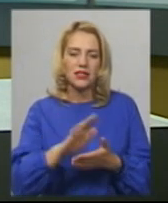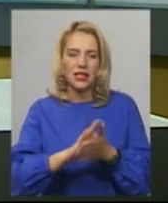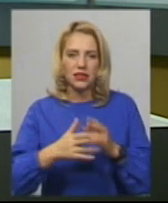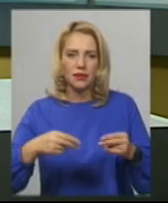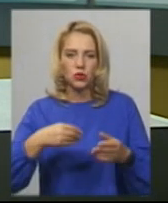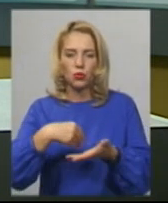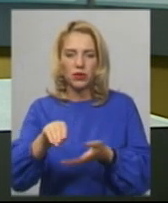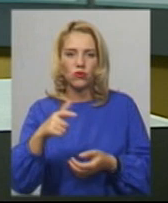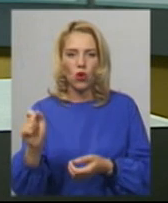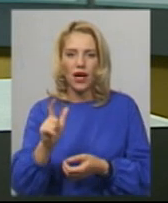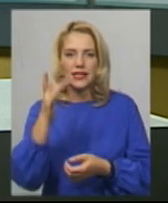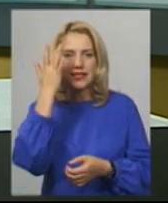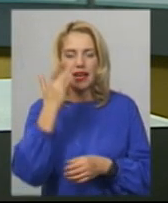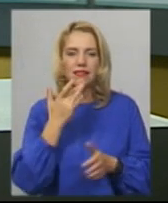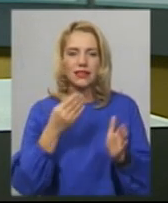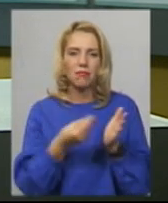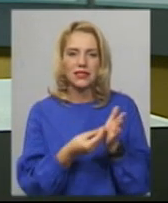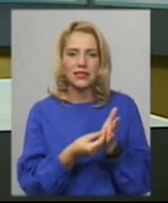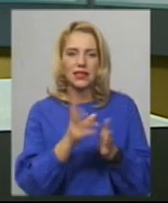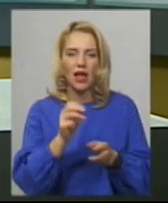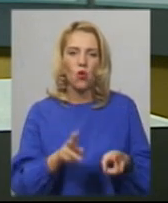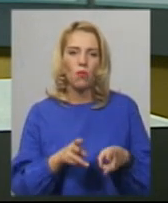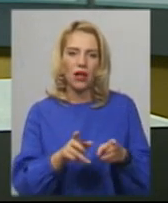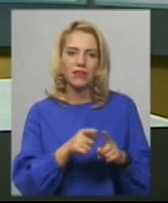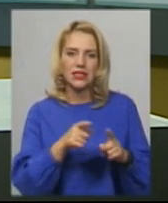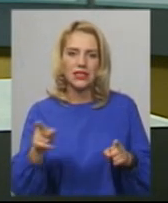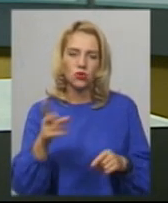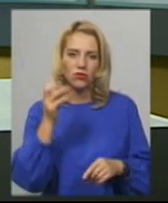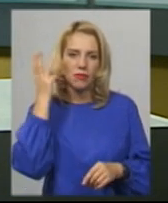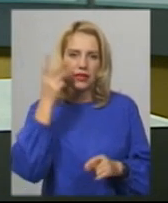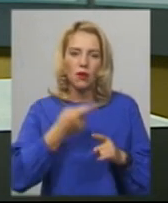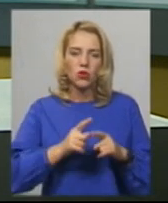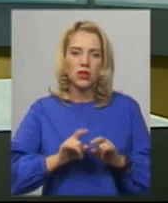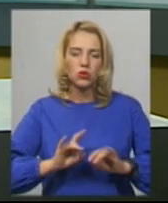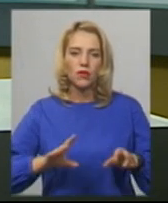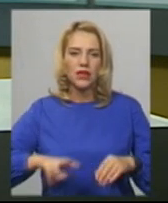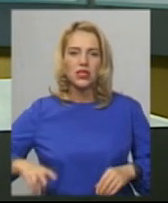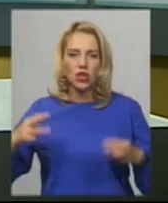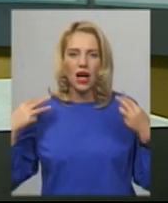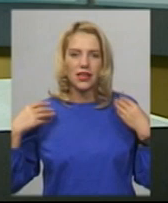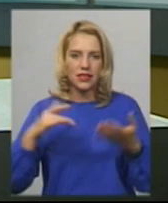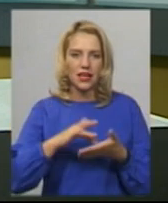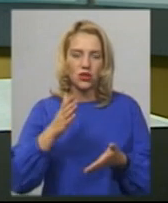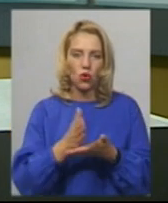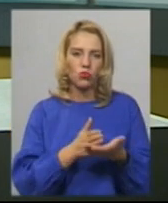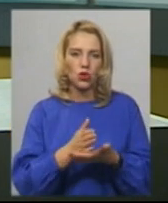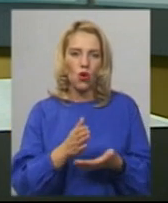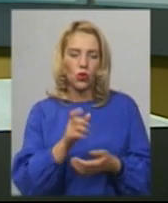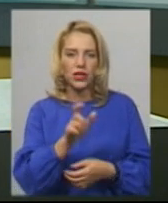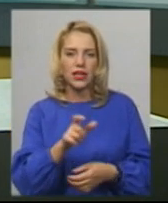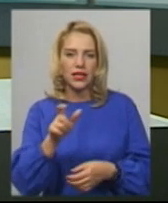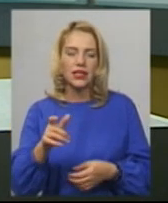блакитного палива за літніми цінами на опалювальний сезон у Хмельницькому. Про це розповіла начальник Центру обслуговування клієнтів